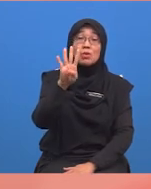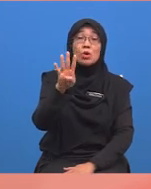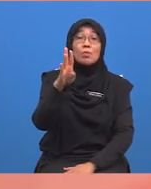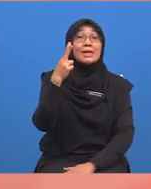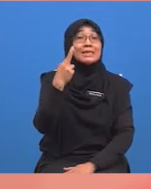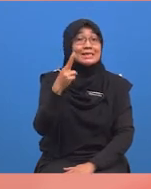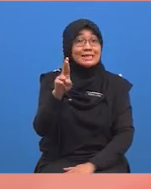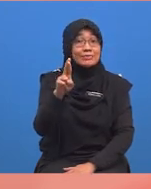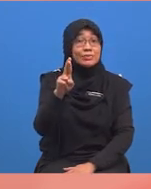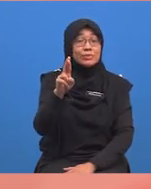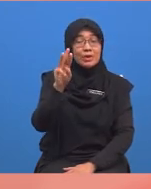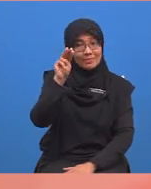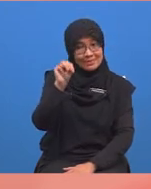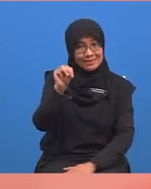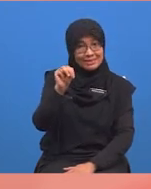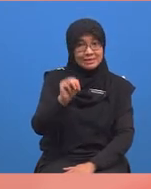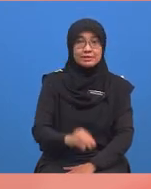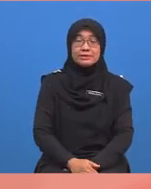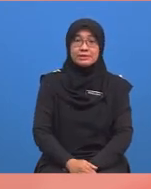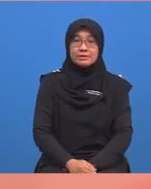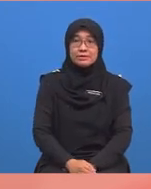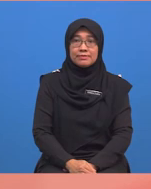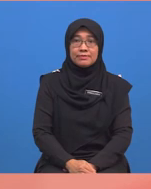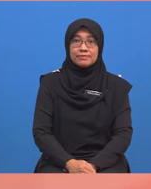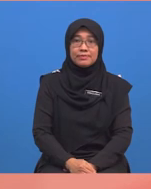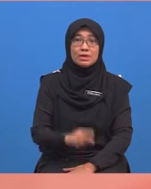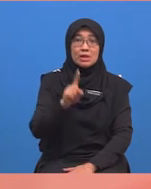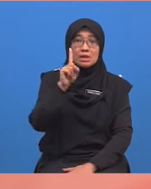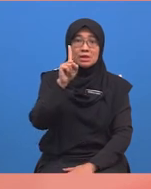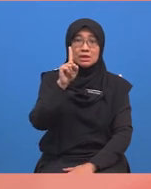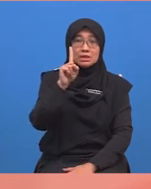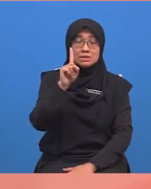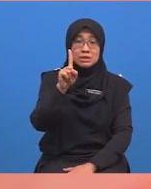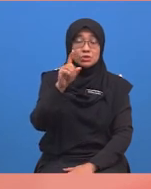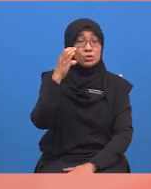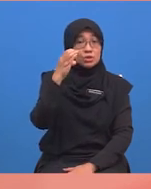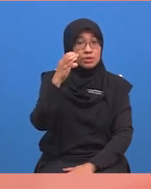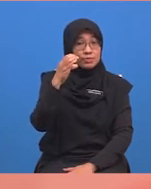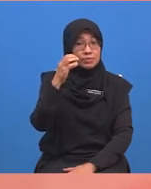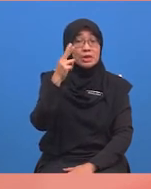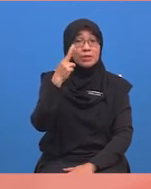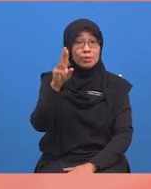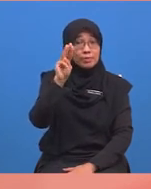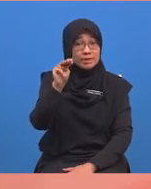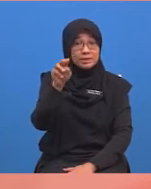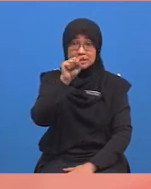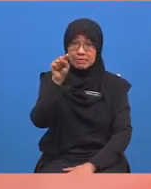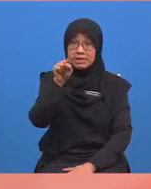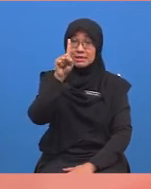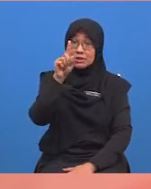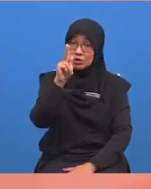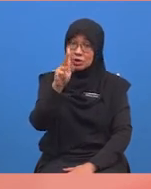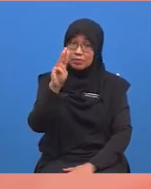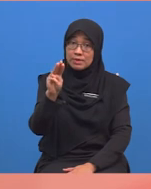meter. Seribu meter bersamaan satu kilometer. Maka, satu